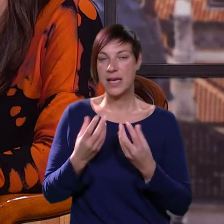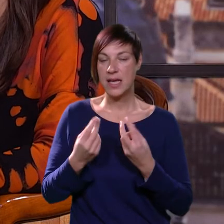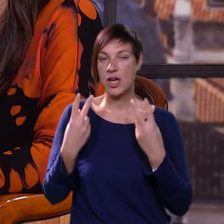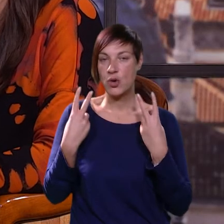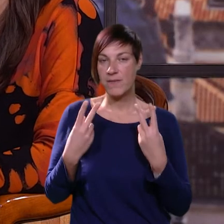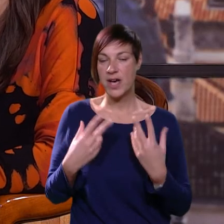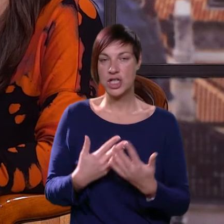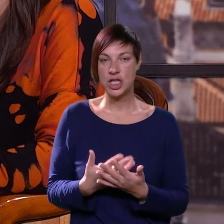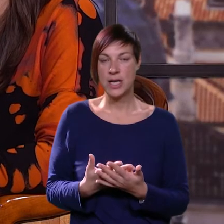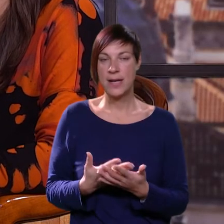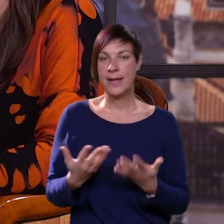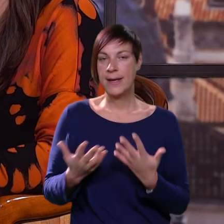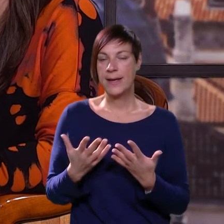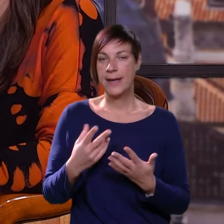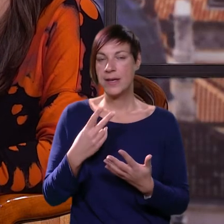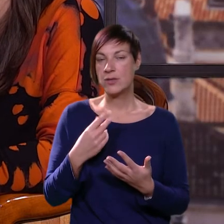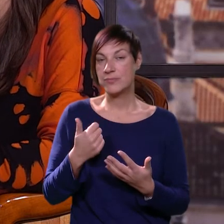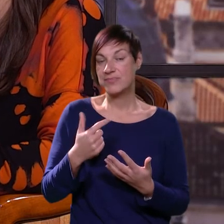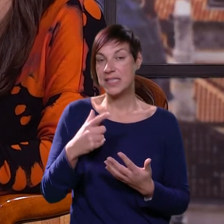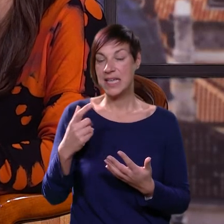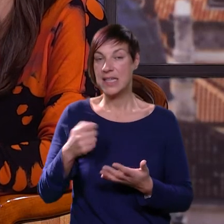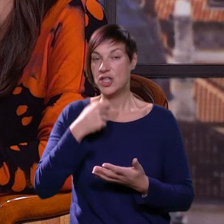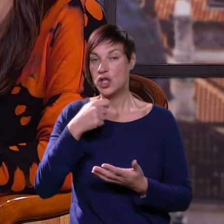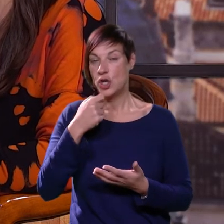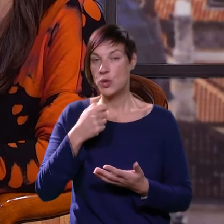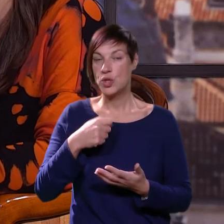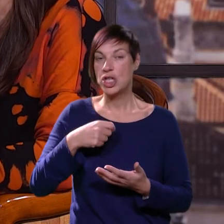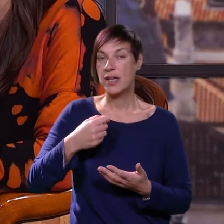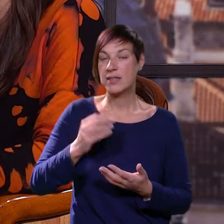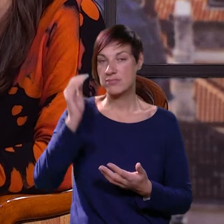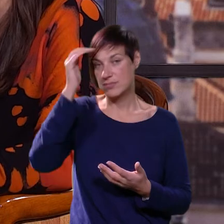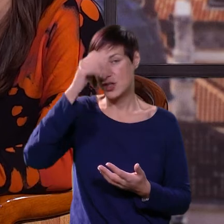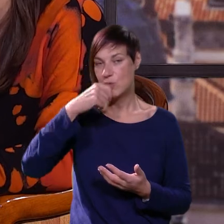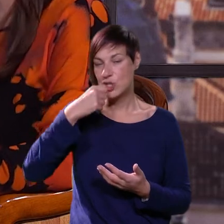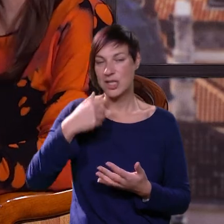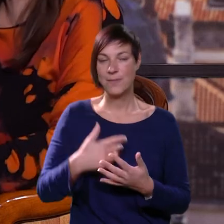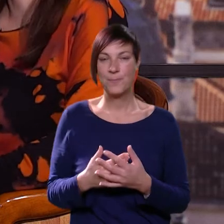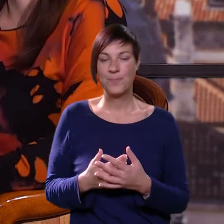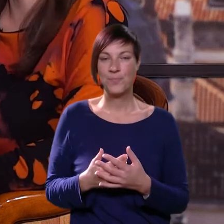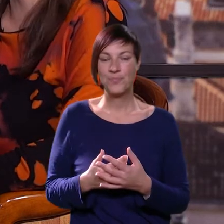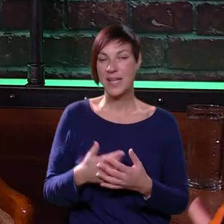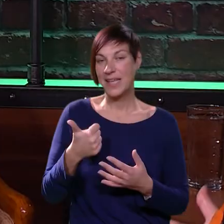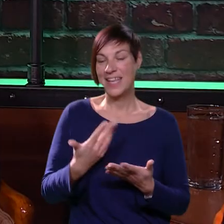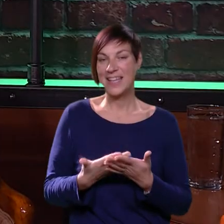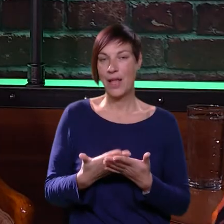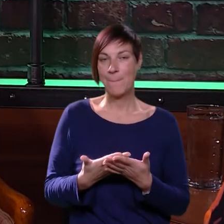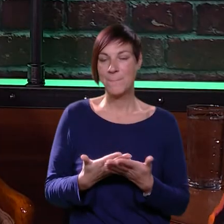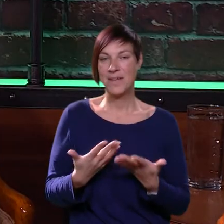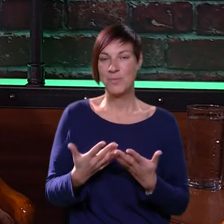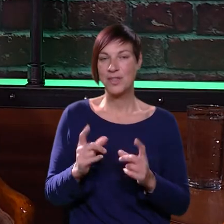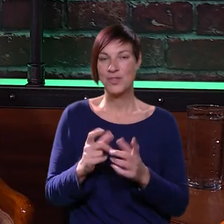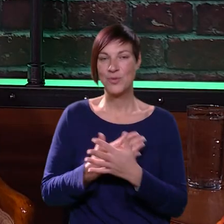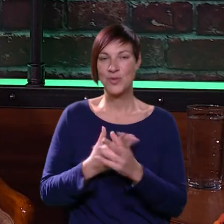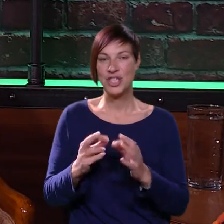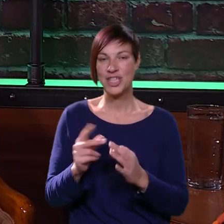jako bitno, kako izgleda jedan njezin doručak, ručak i večera? Evo, jedan primjer. Bude tu